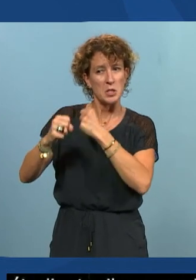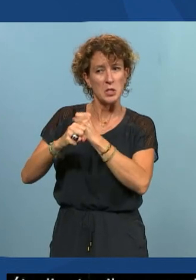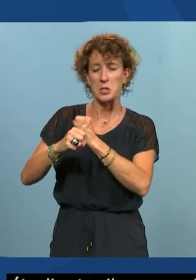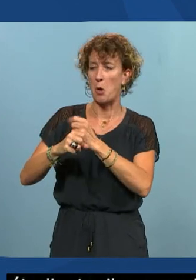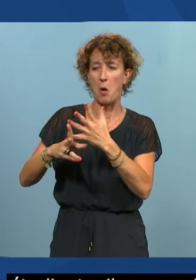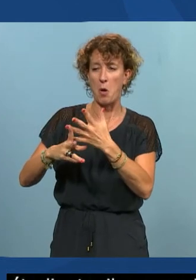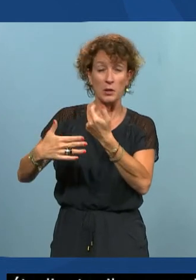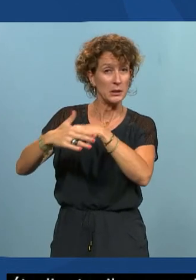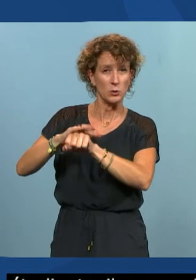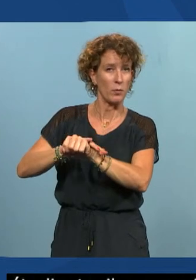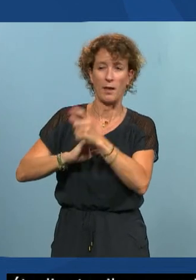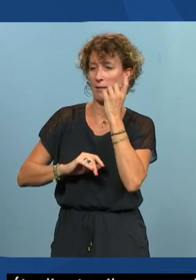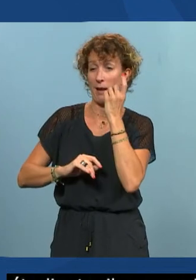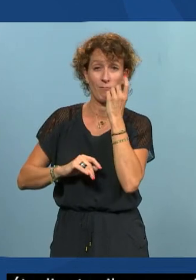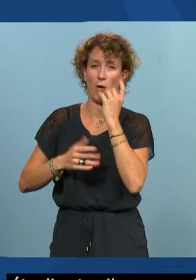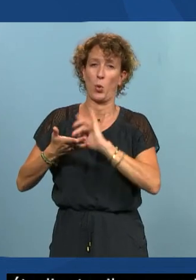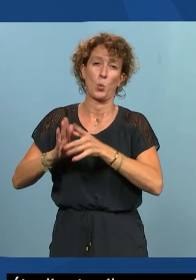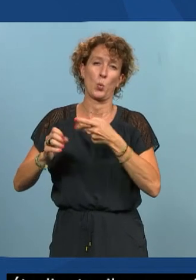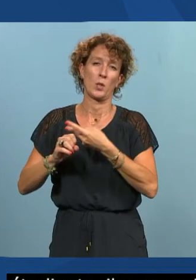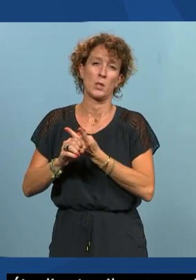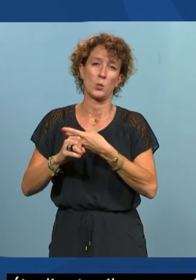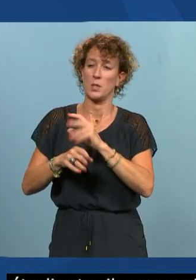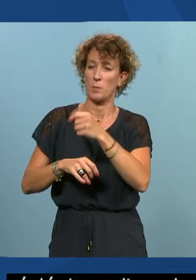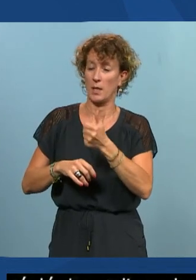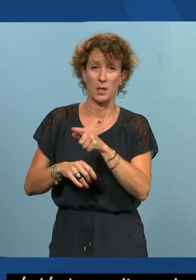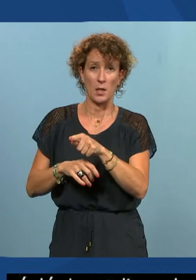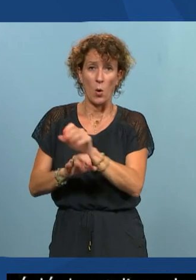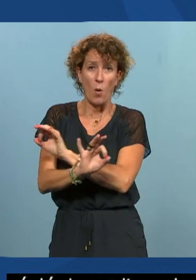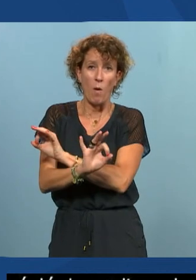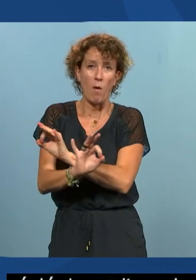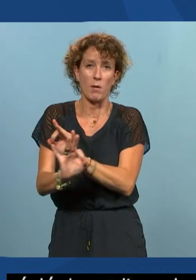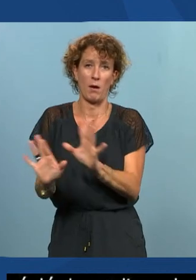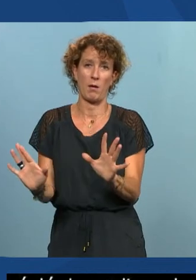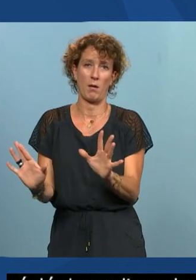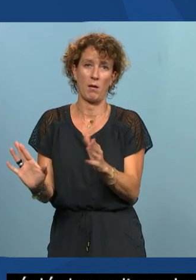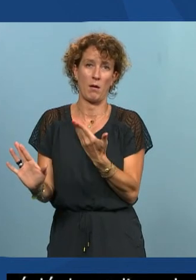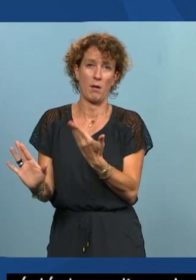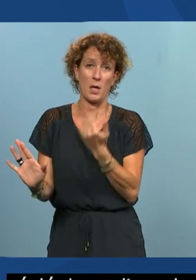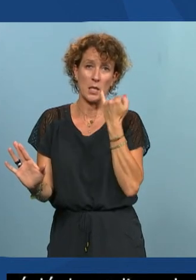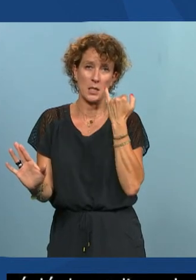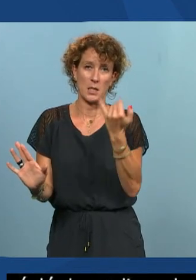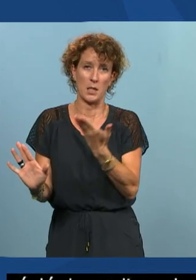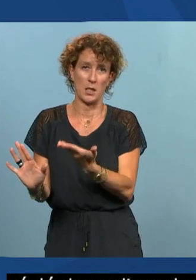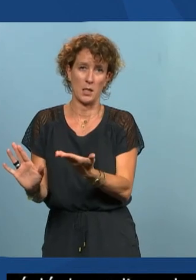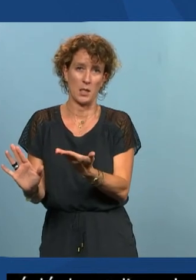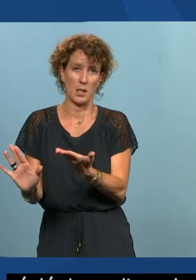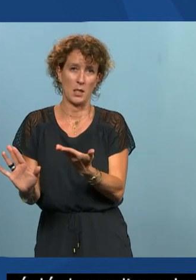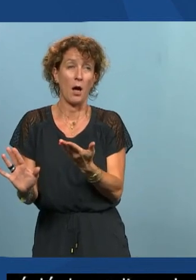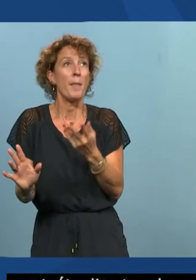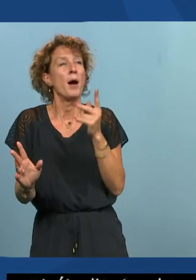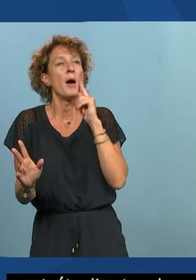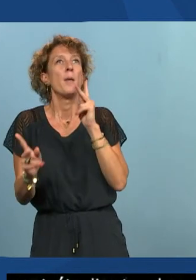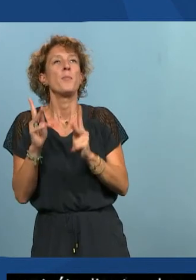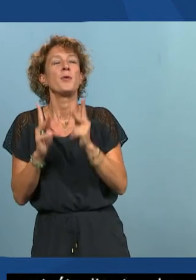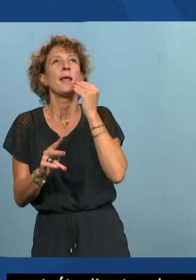moi sont nés avec le téléphone avec les outils numériques aucun n'avait eu à un moment donné l'idée de se dire que peut-être qu'en